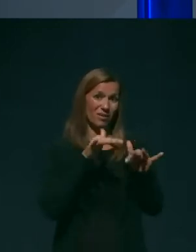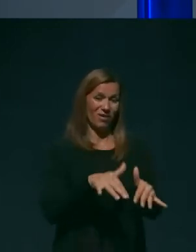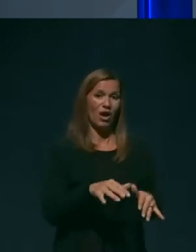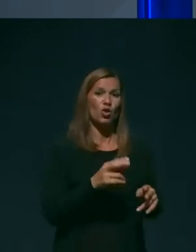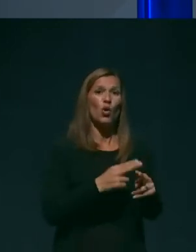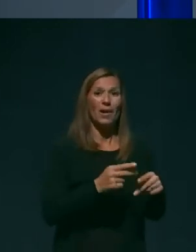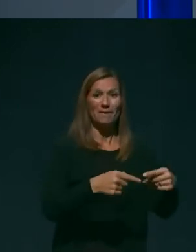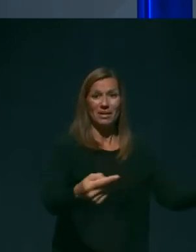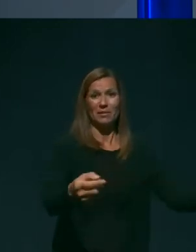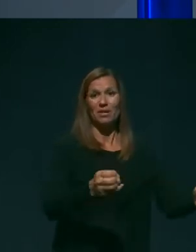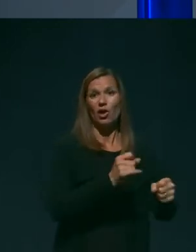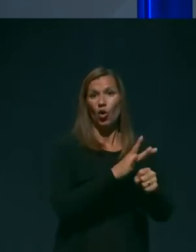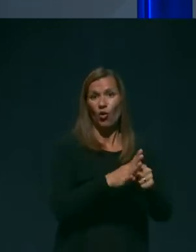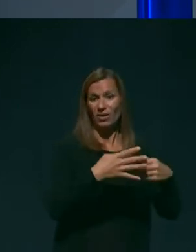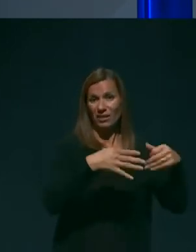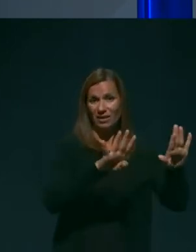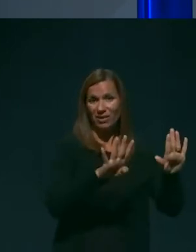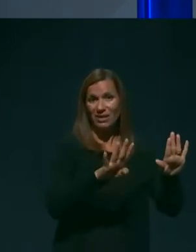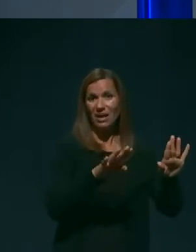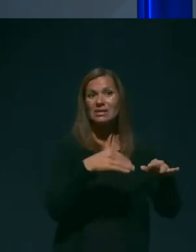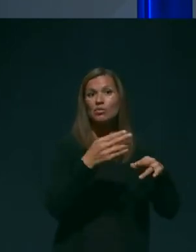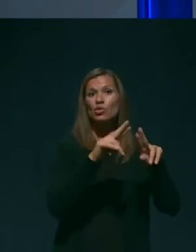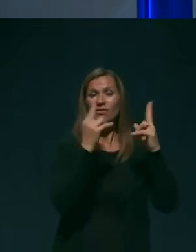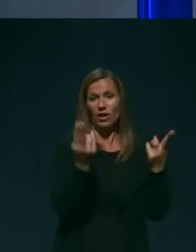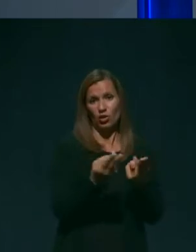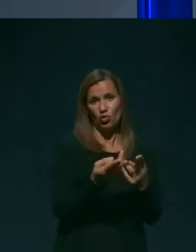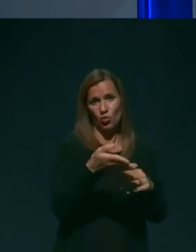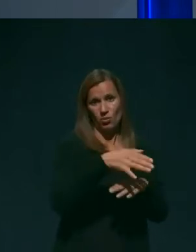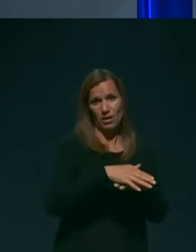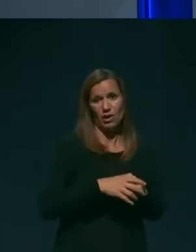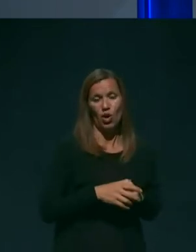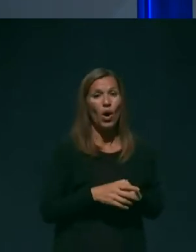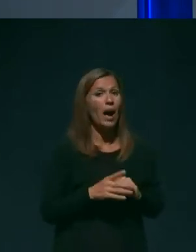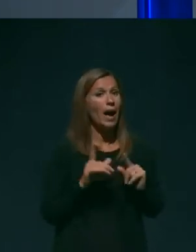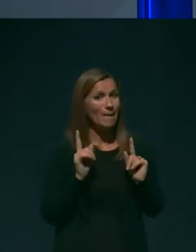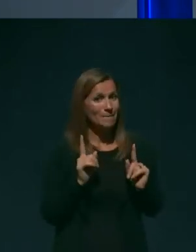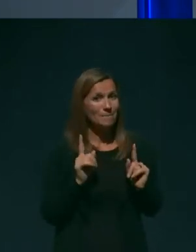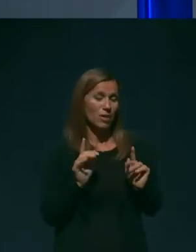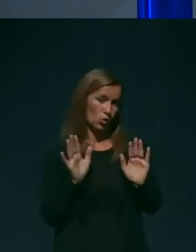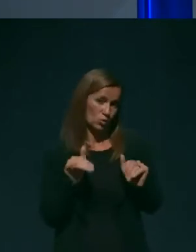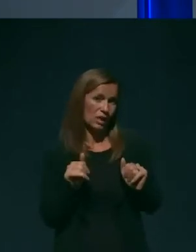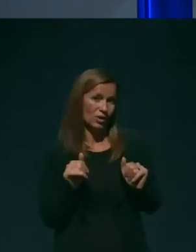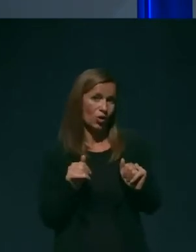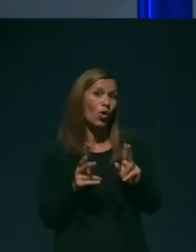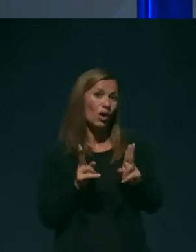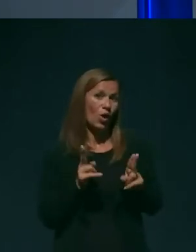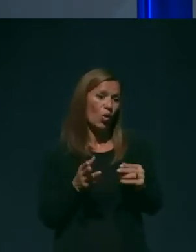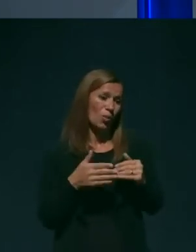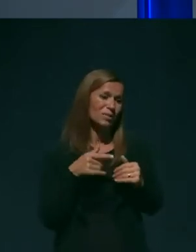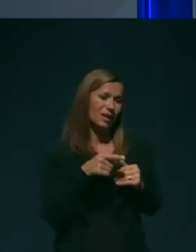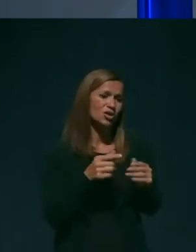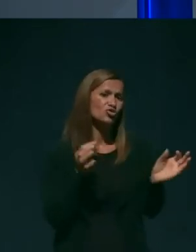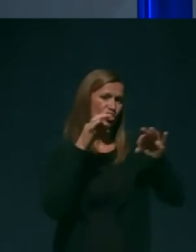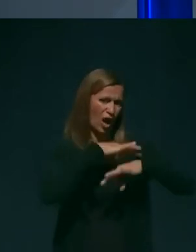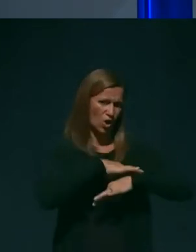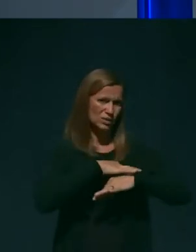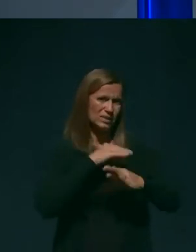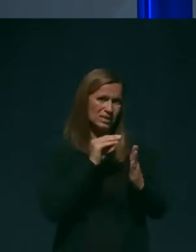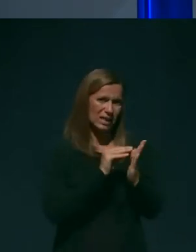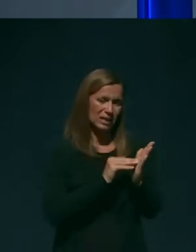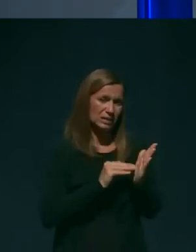-19 po svetu umrlo. Ampak vendarle smo lahko ob tej žalostni statistiki